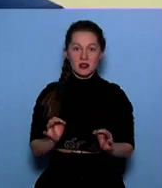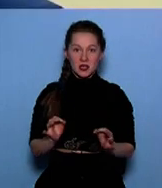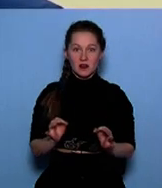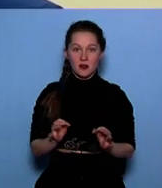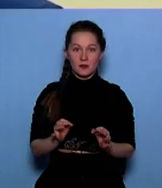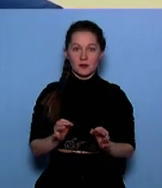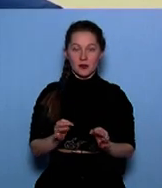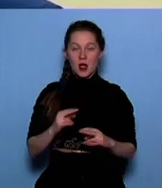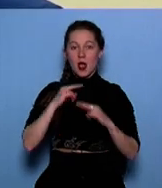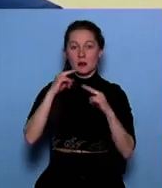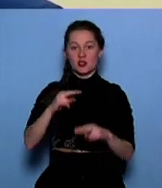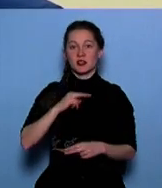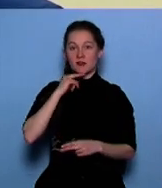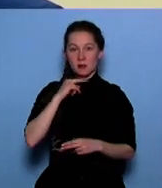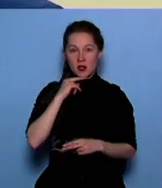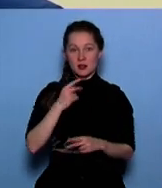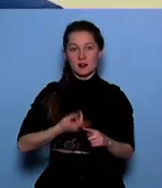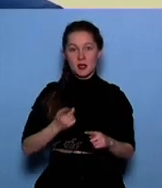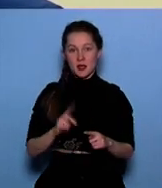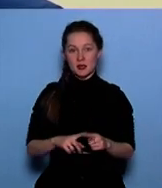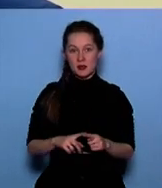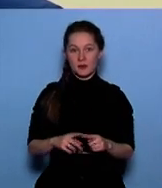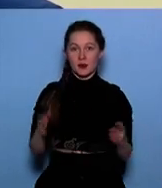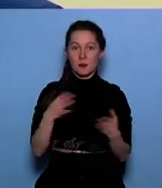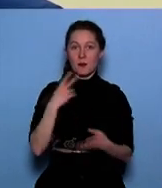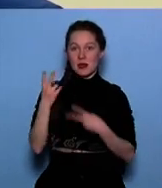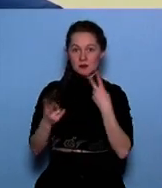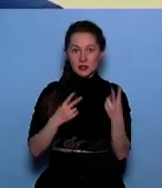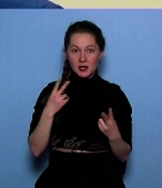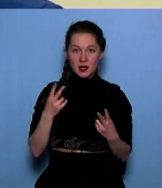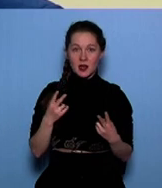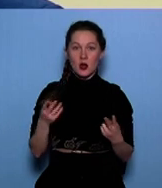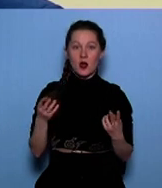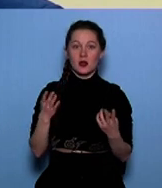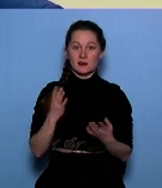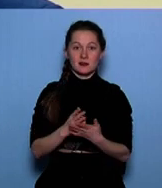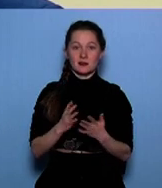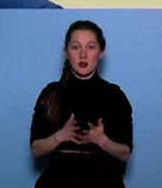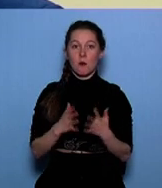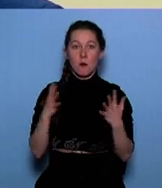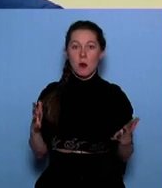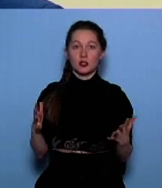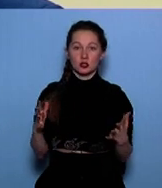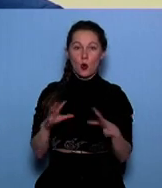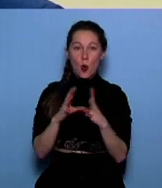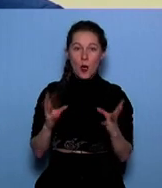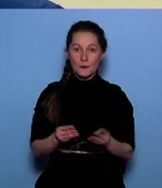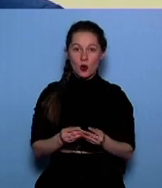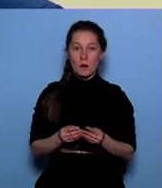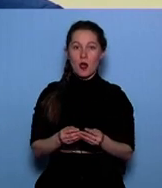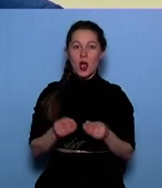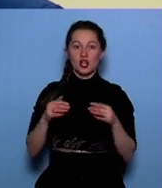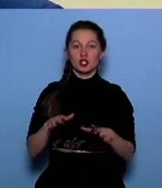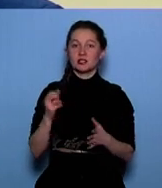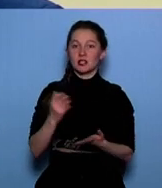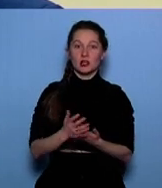обращайте внимание, мы посмотрели внимательно, у нас есть просто критичный объем. То есть все проблемы мы не решим одним городом,